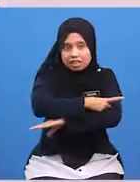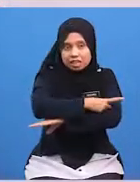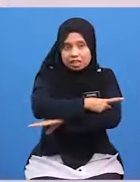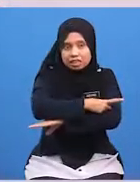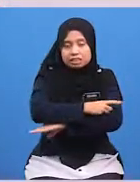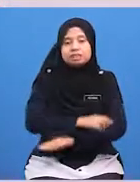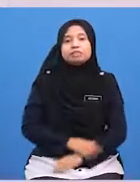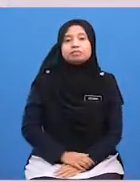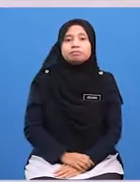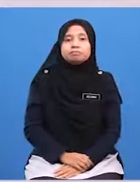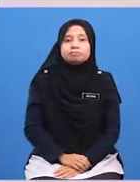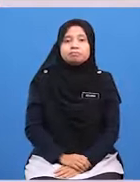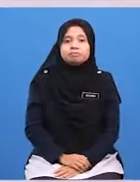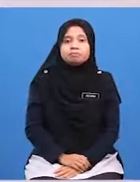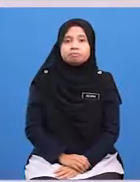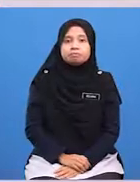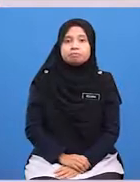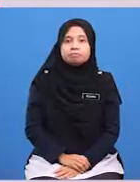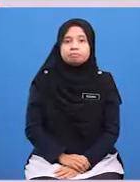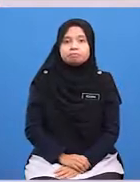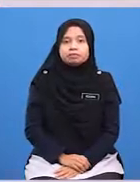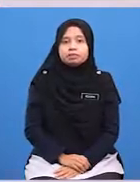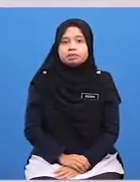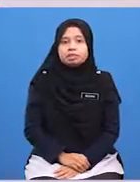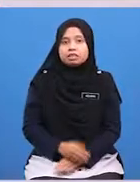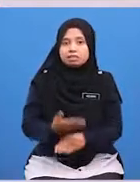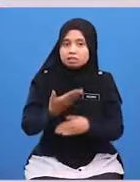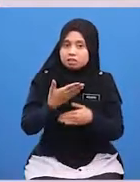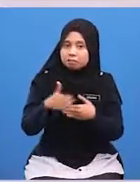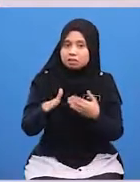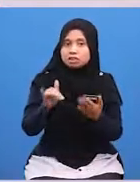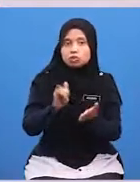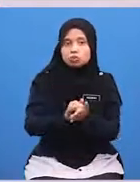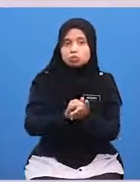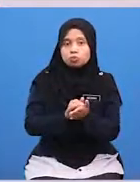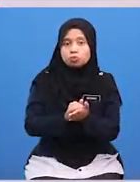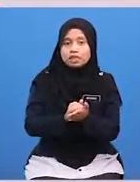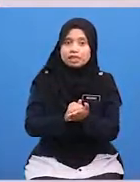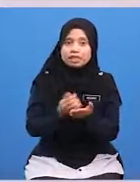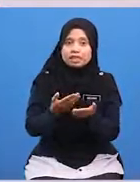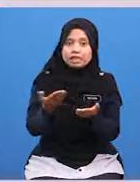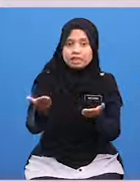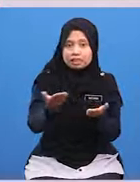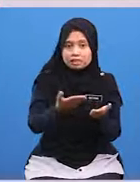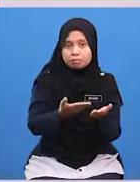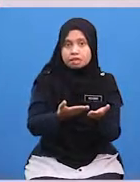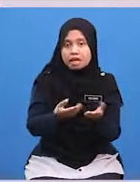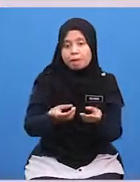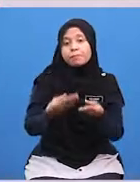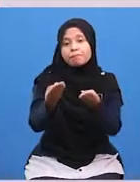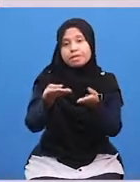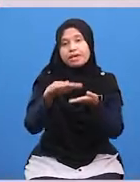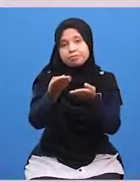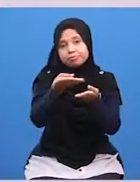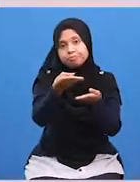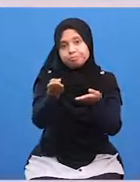tiga hari Layanan yang diberikan selepas tempoh itu Dikira sebagai sedekah